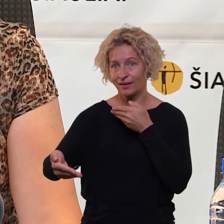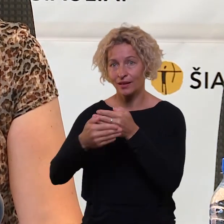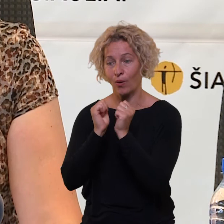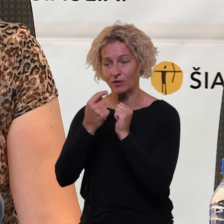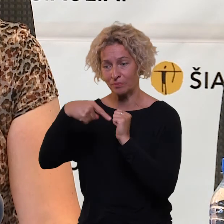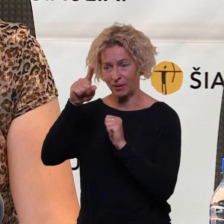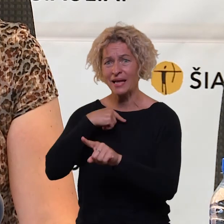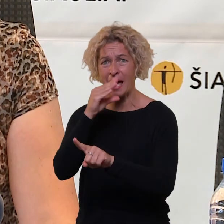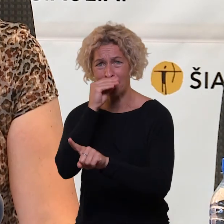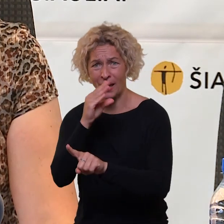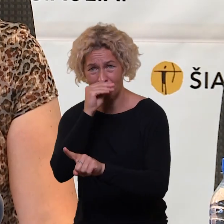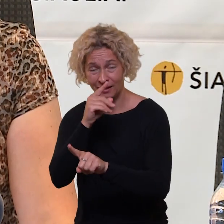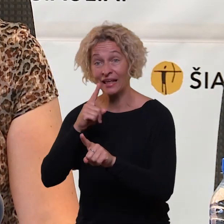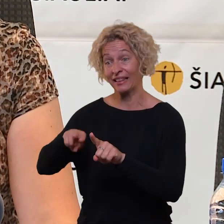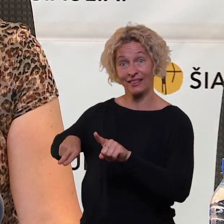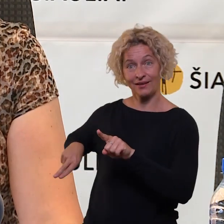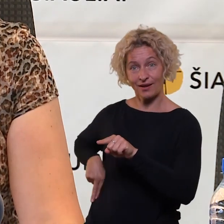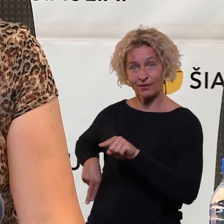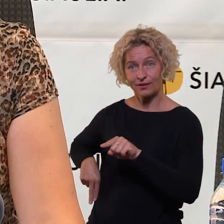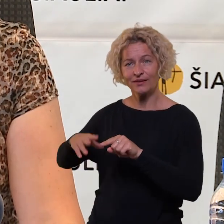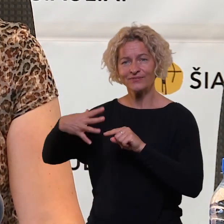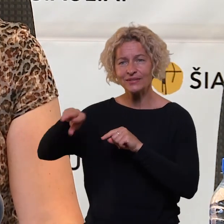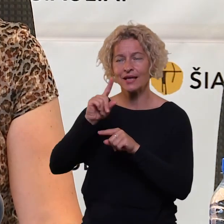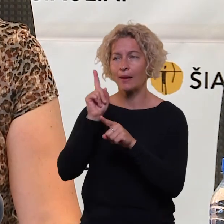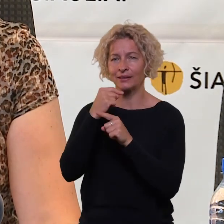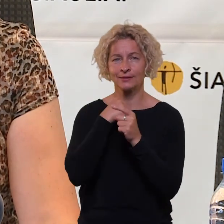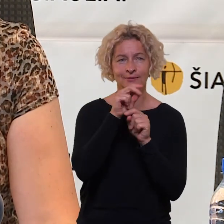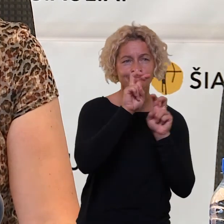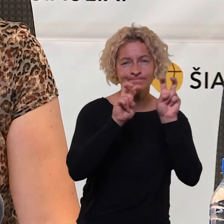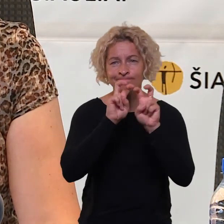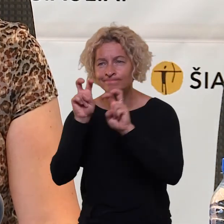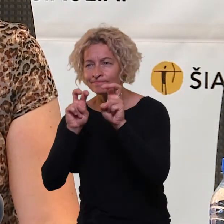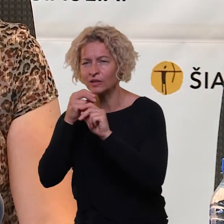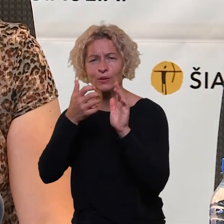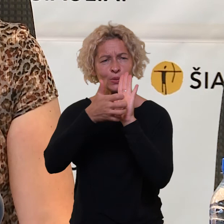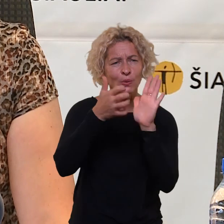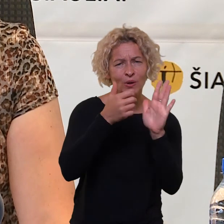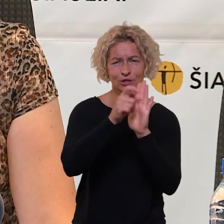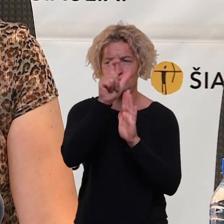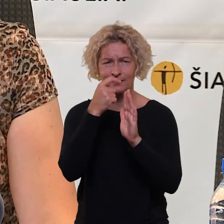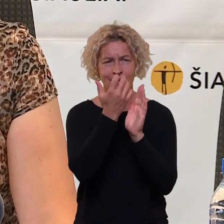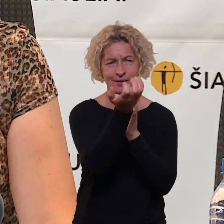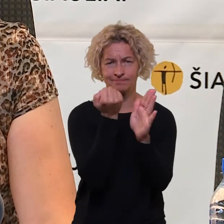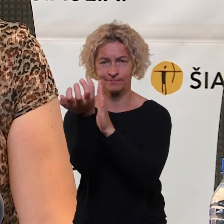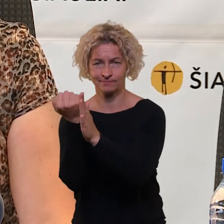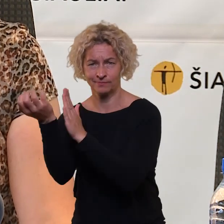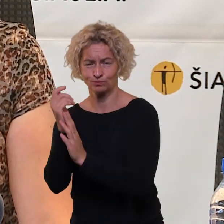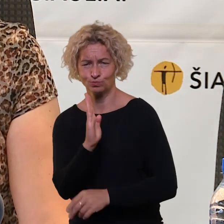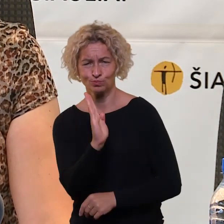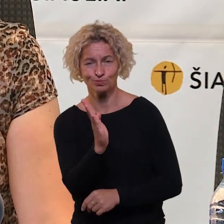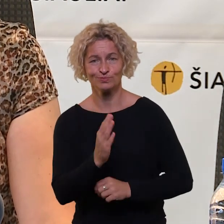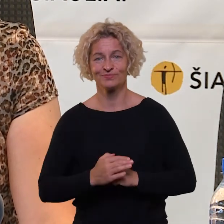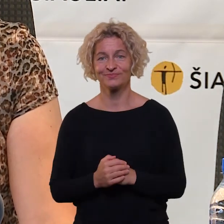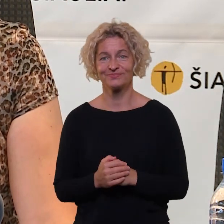įstaigų vadovai galės atrasti trūkstamos pedagogus. Žinoma, rizika yra,